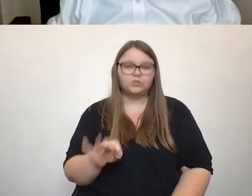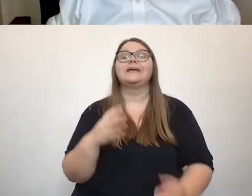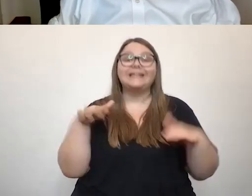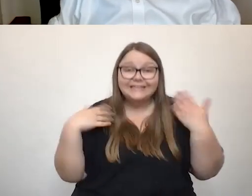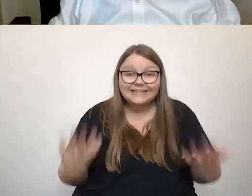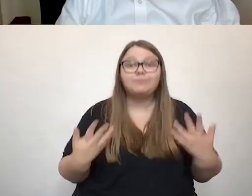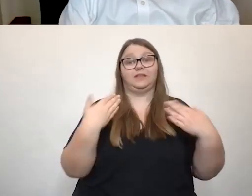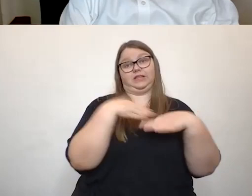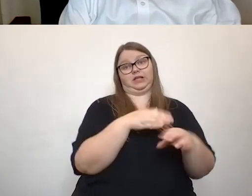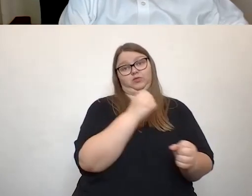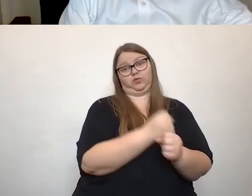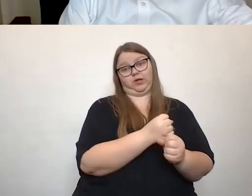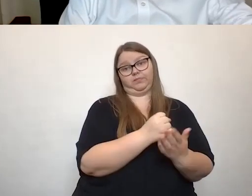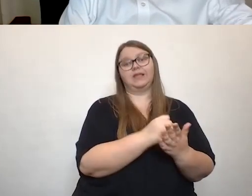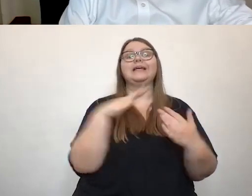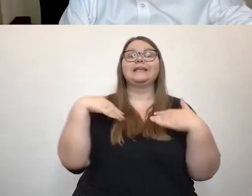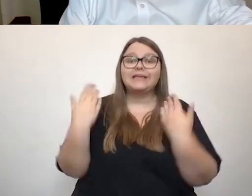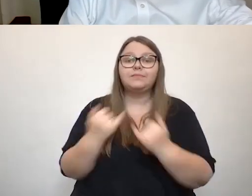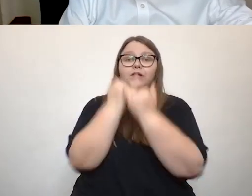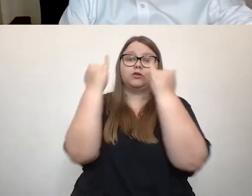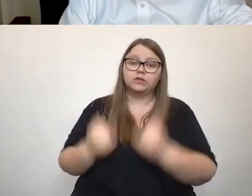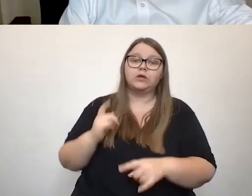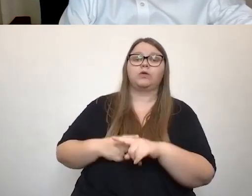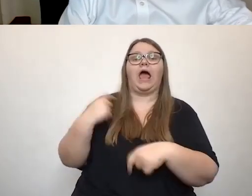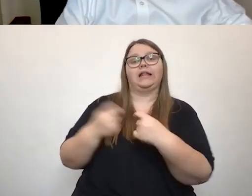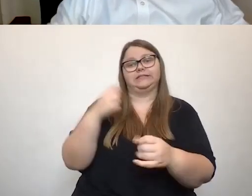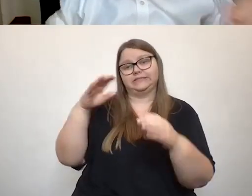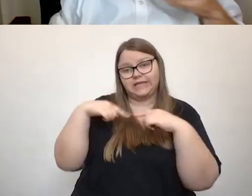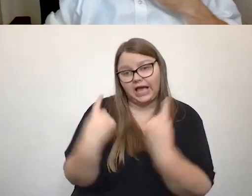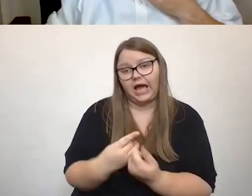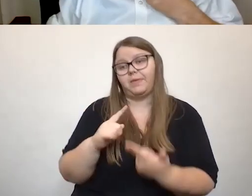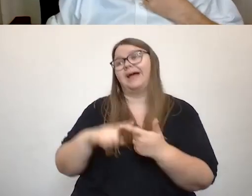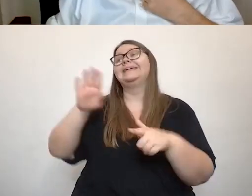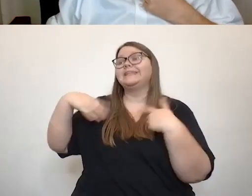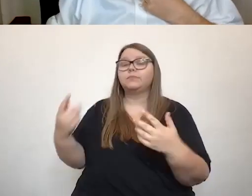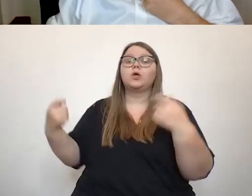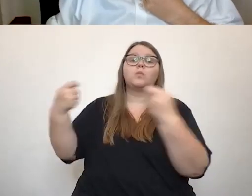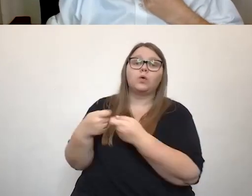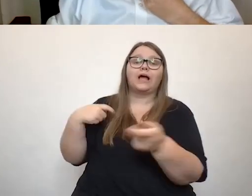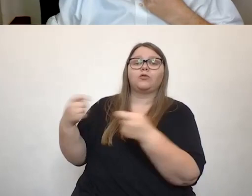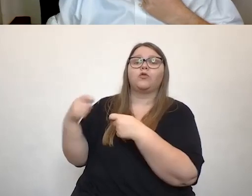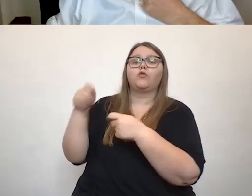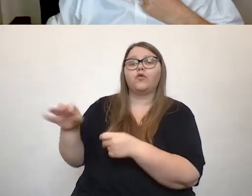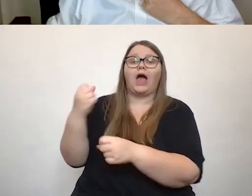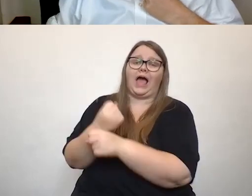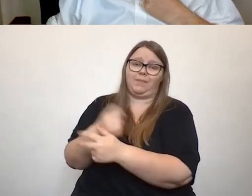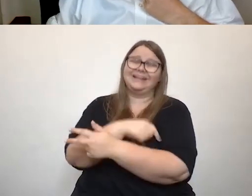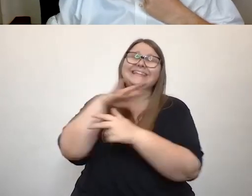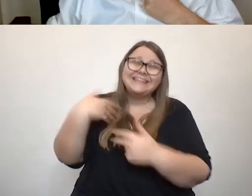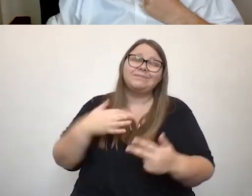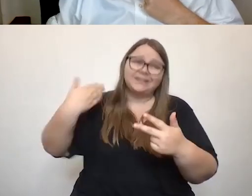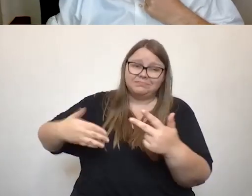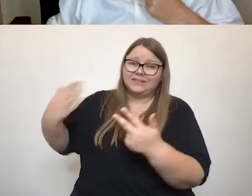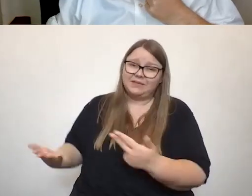die Industrie- und Handelskammern und Handwerkskammern, es gibt es die Bundesagentur für Arbeit, also ehrlicherweise, es gibt so viele